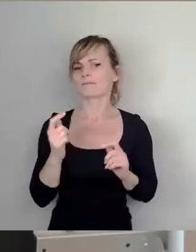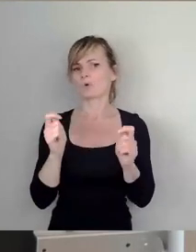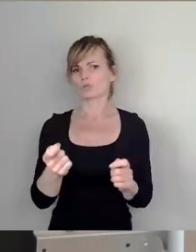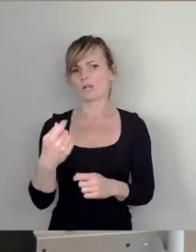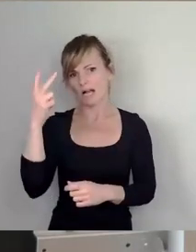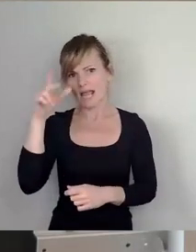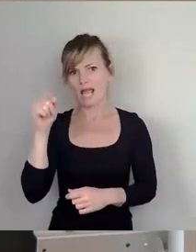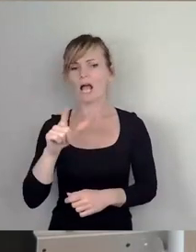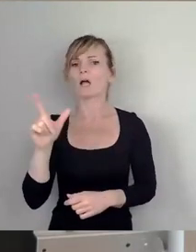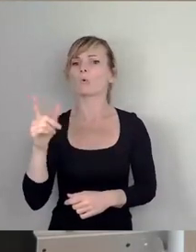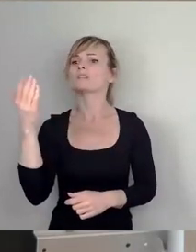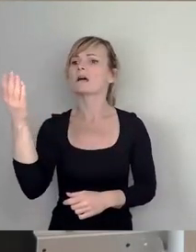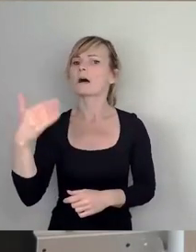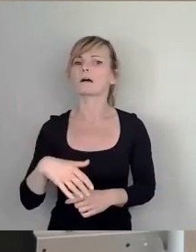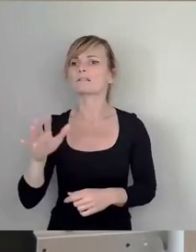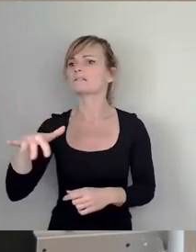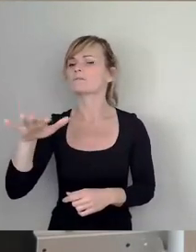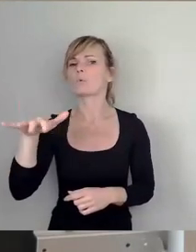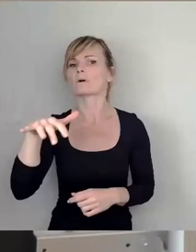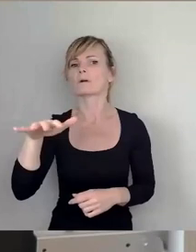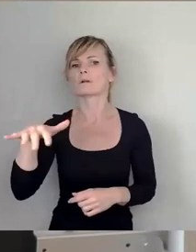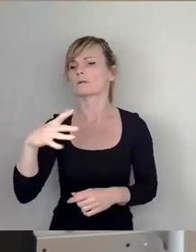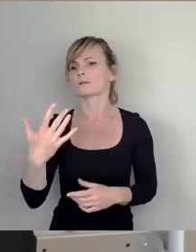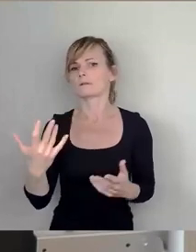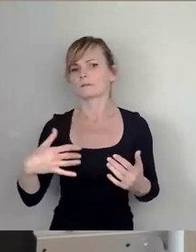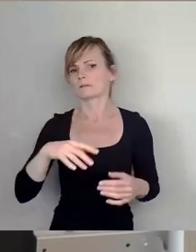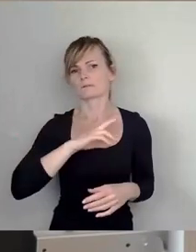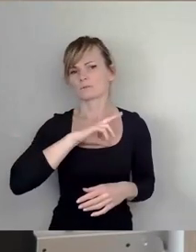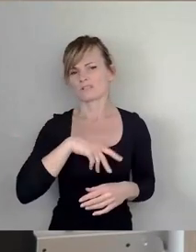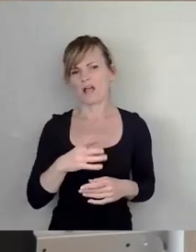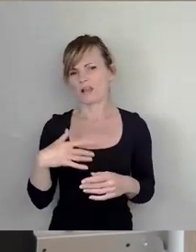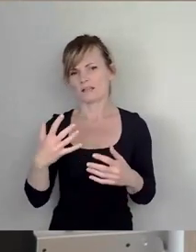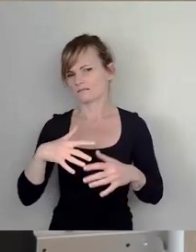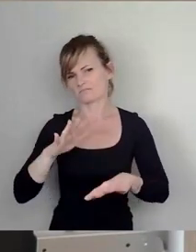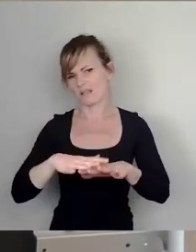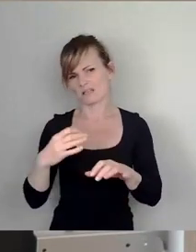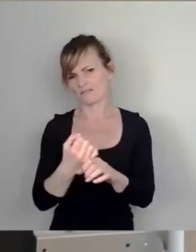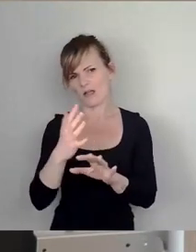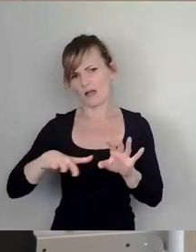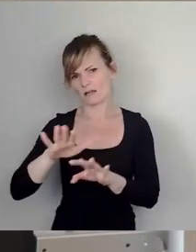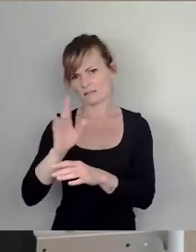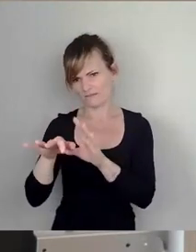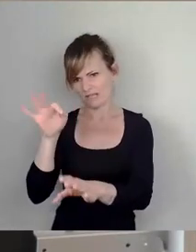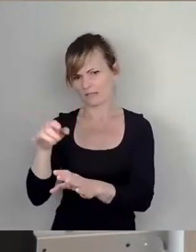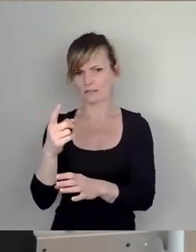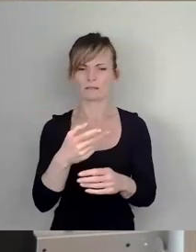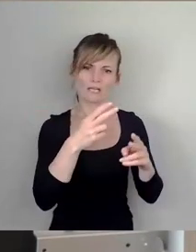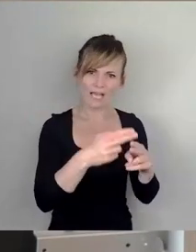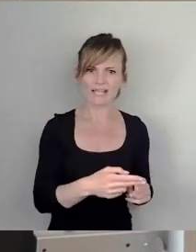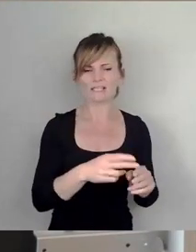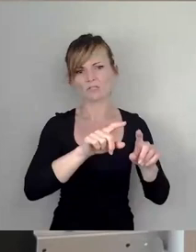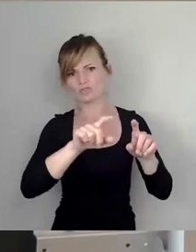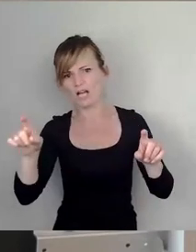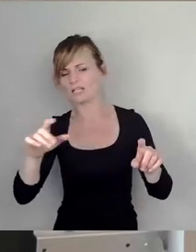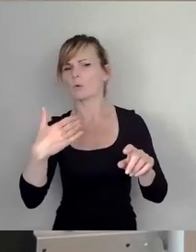Löser, der irgendwo in den Sozialnetzwerken noch zu finden ist, ganz nahe, den Rest der Straße, der jetzt noch unbenannt